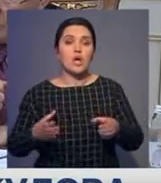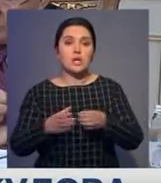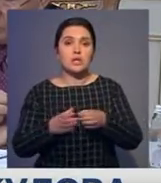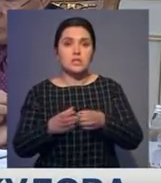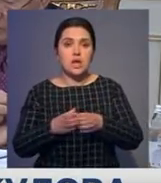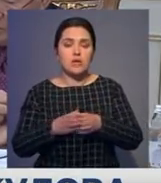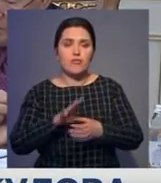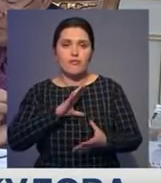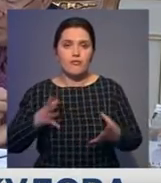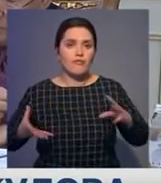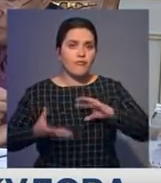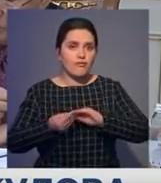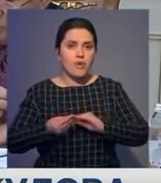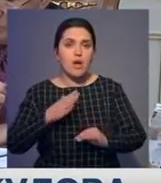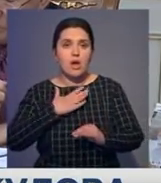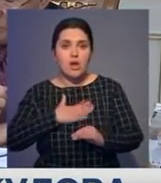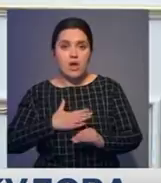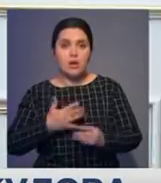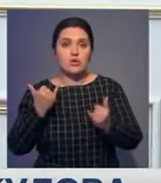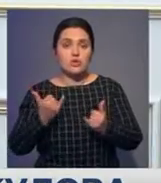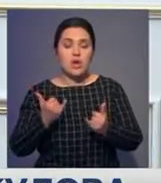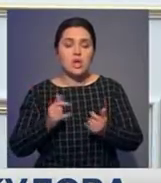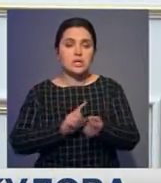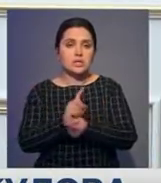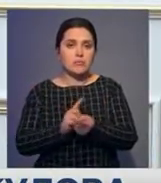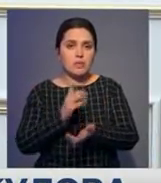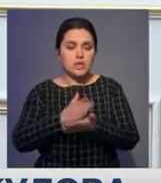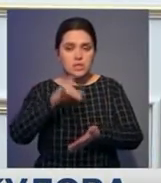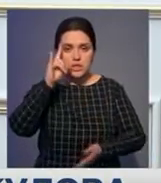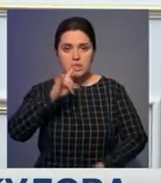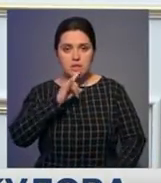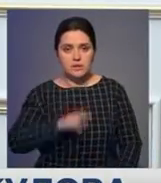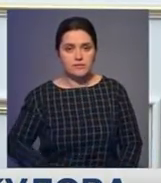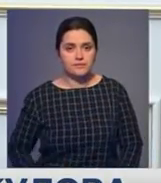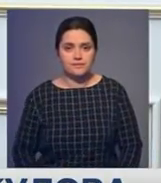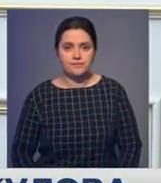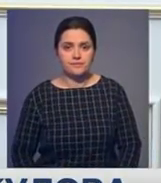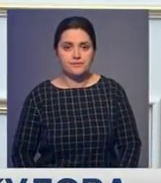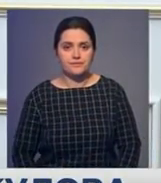международных организаций дали высокую оценку произошедшим в стране политическим событиям.